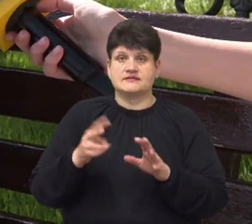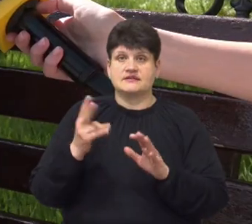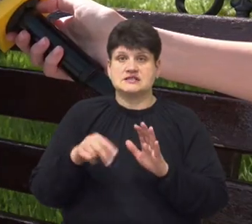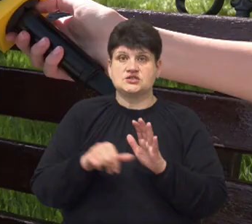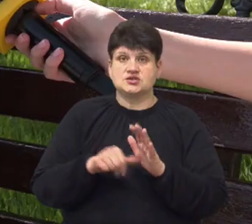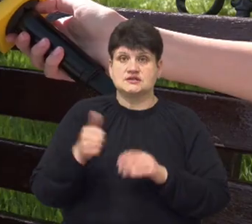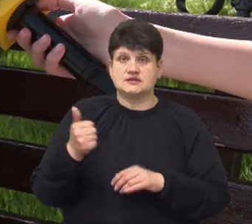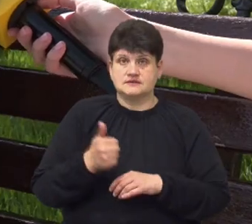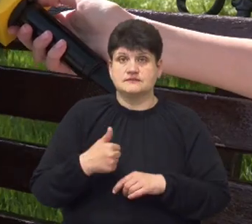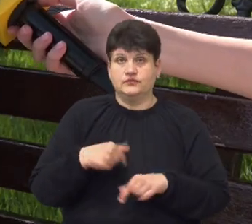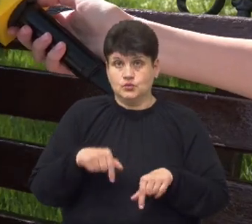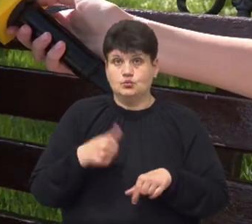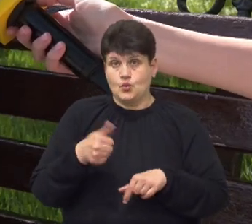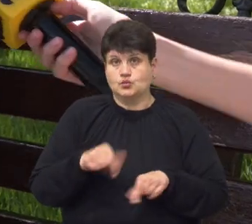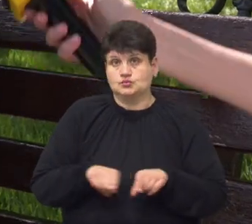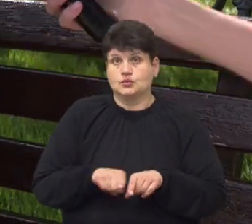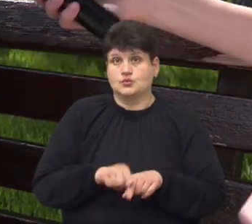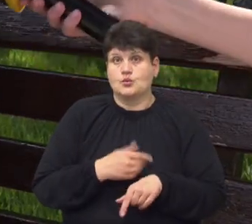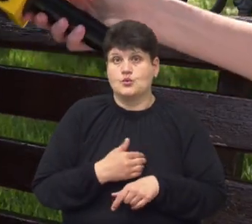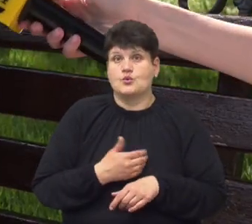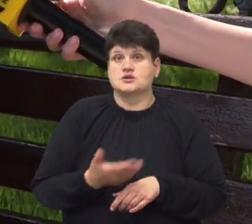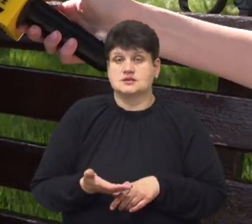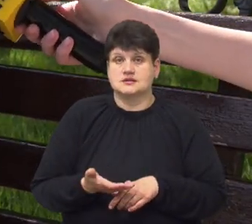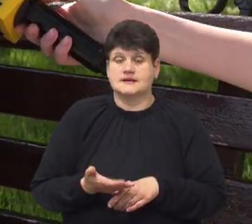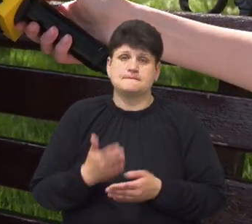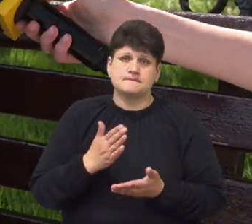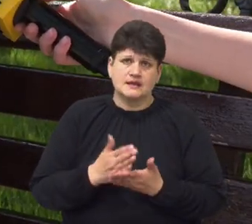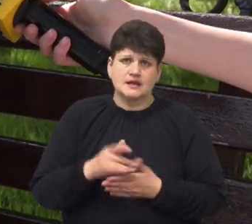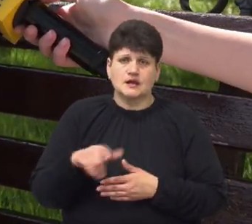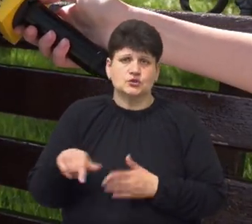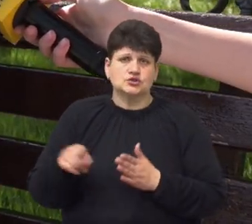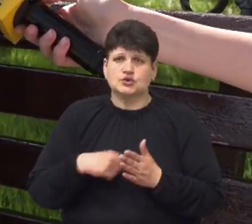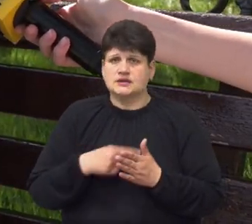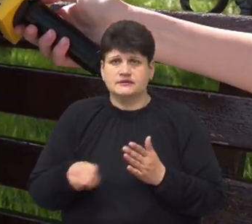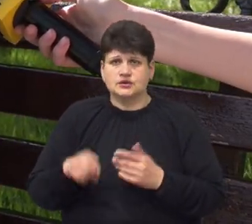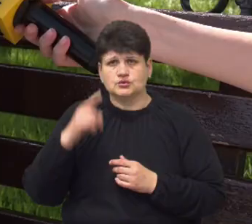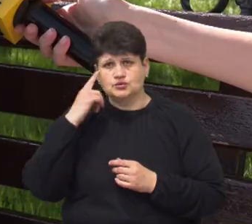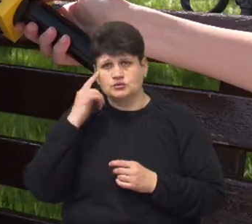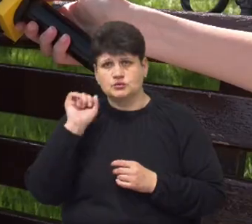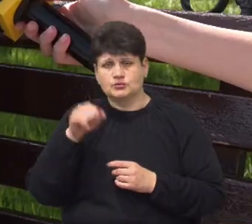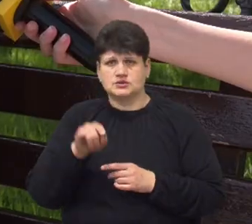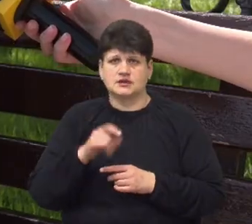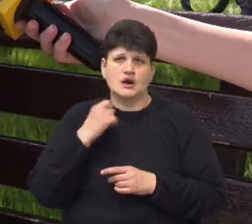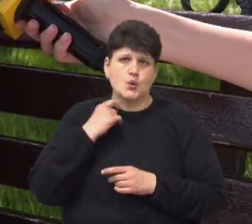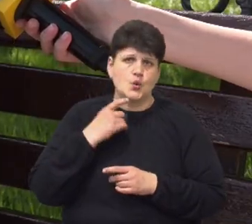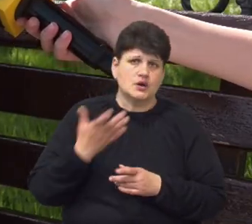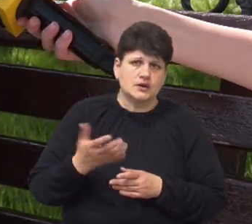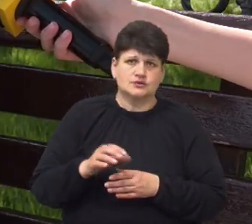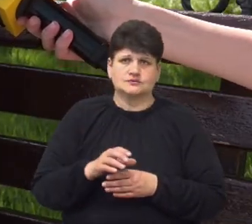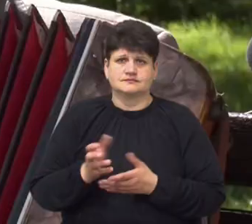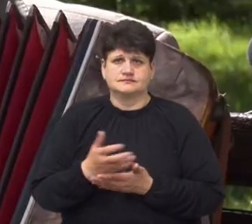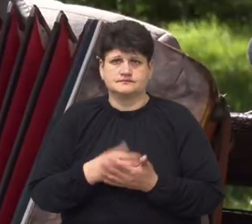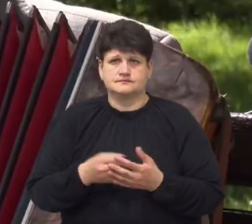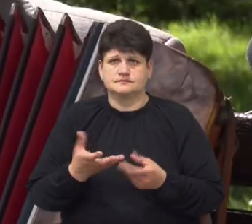року так хочеться. Знаєте, є люди, що не вірюють в мене, думають, о, може я на горівку, може я не даю на